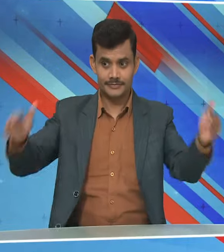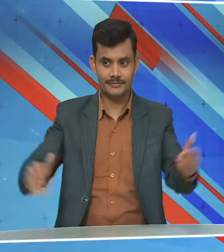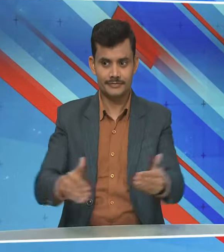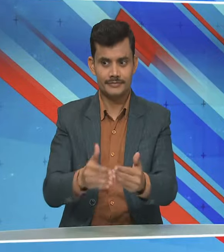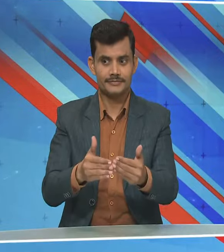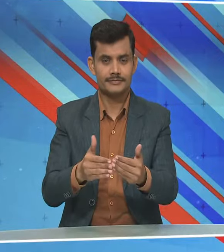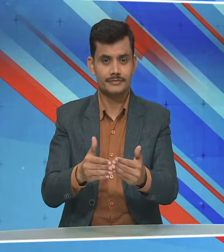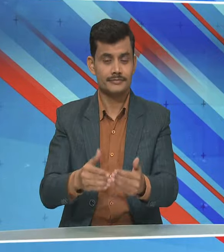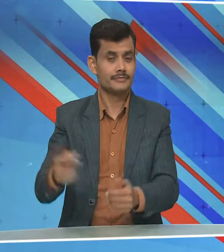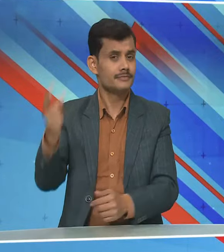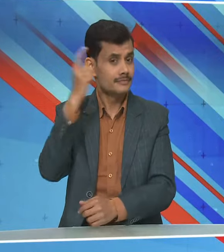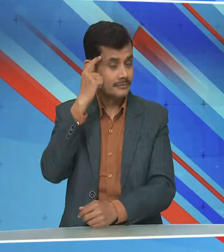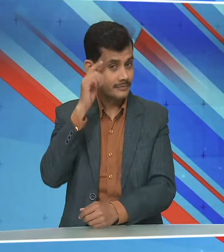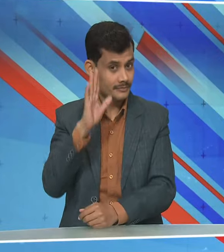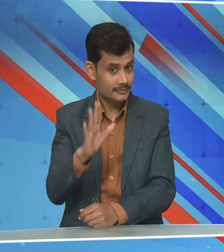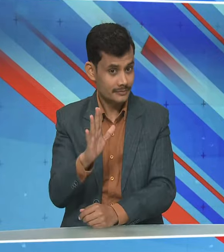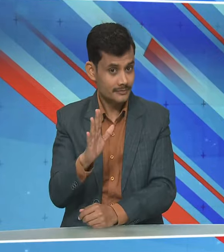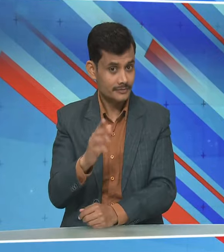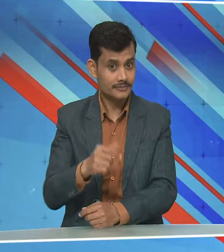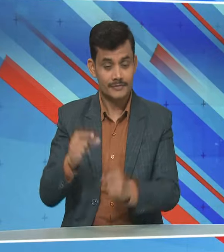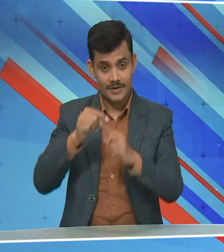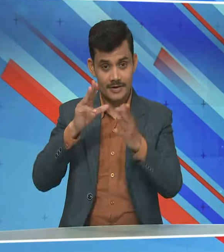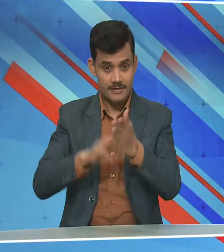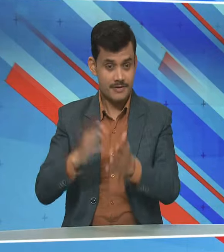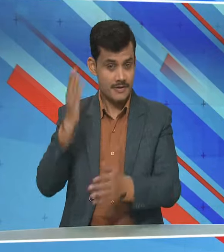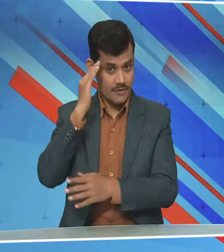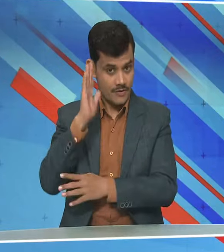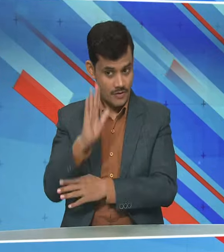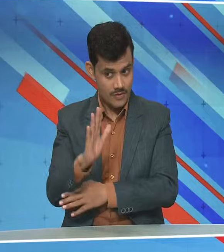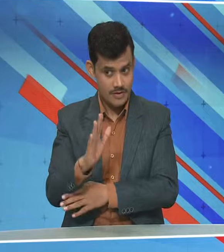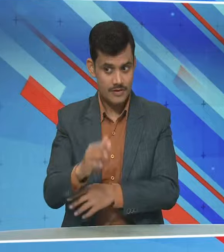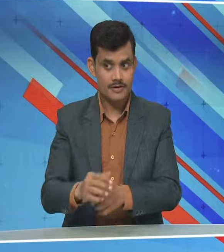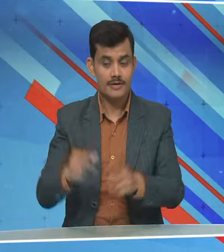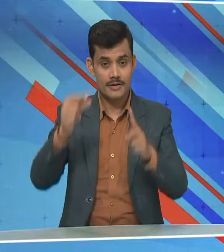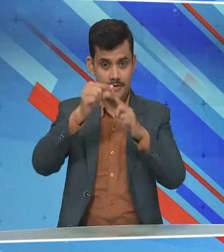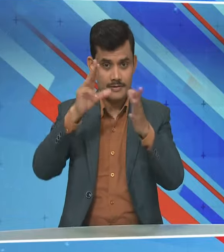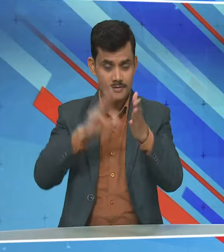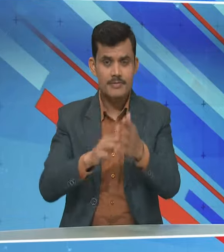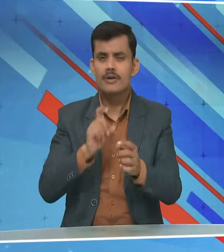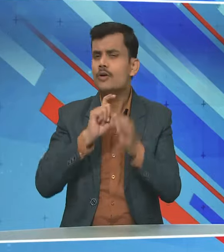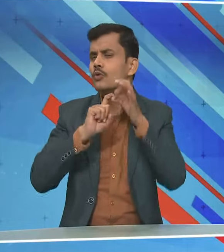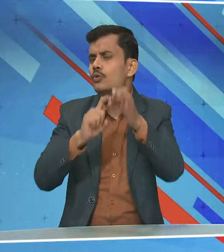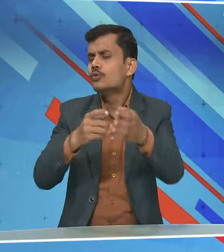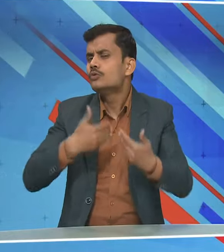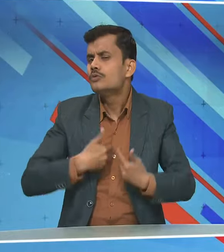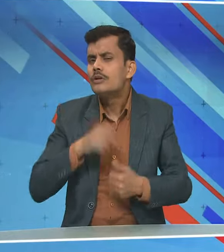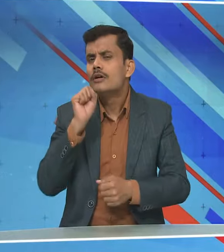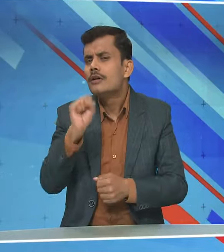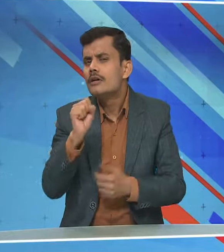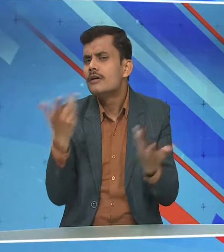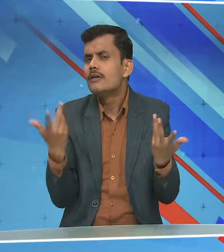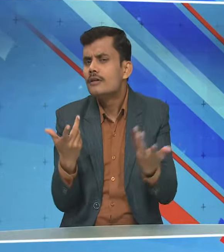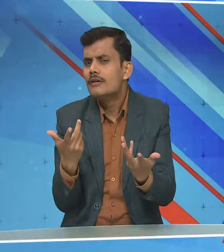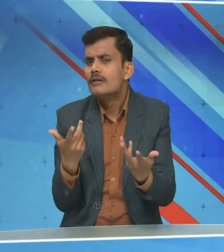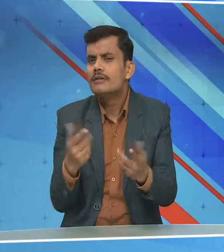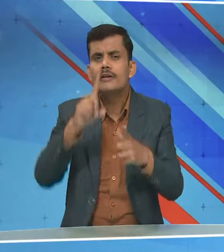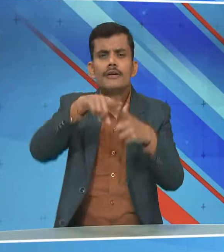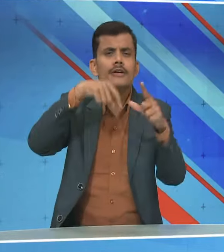कि मुझी ने पूचा कि आप आपके